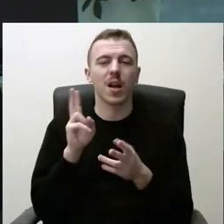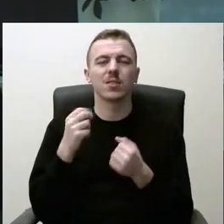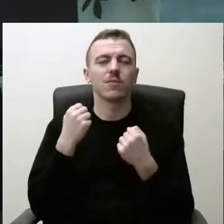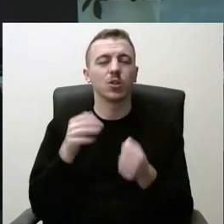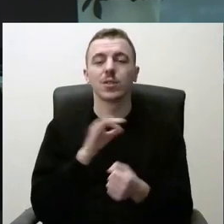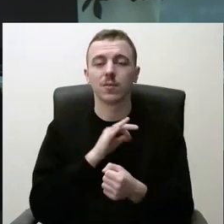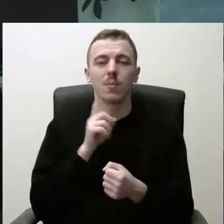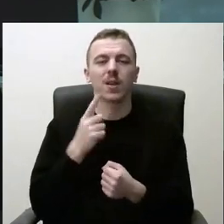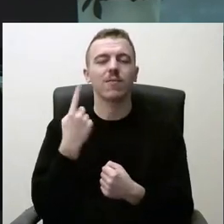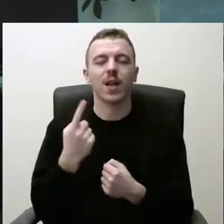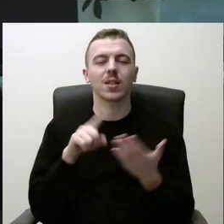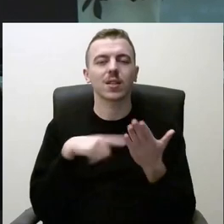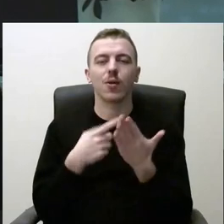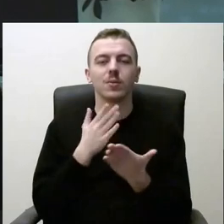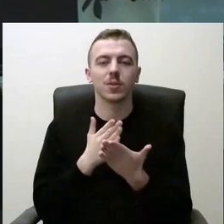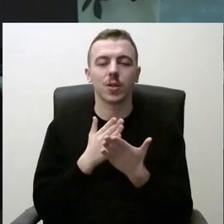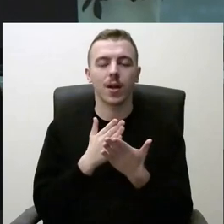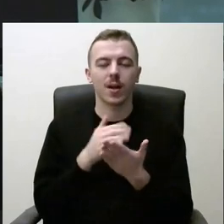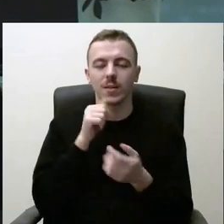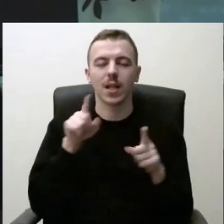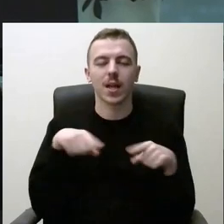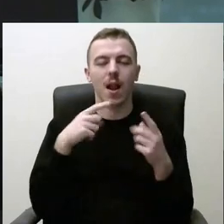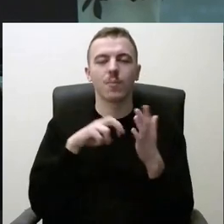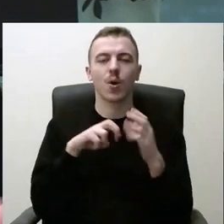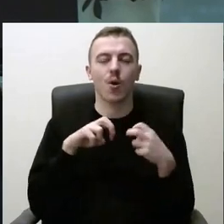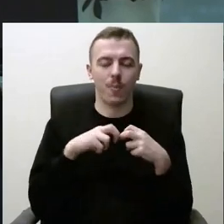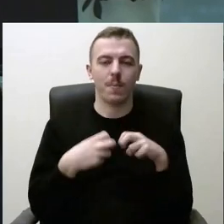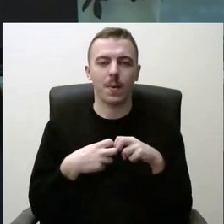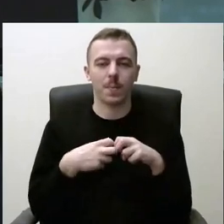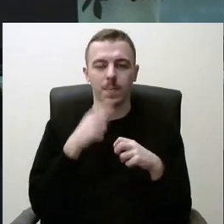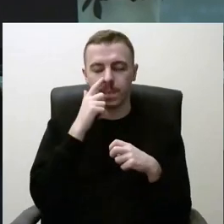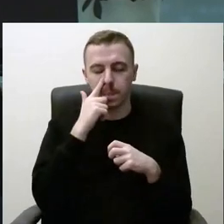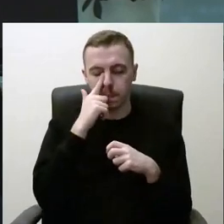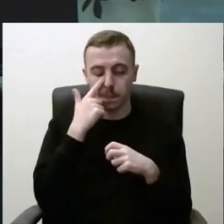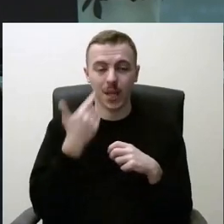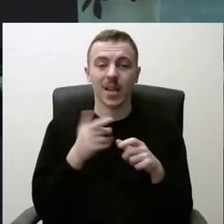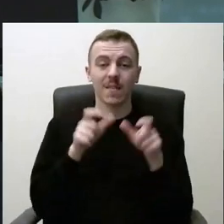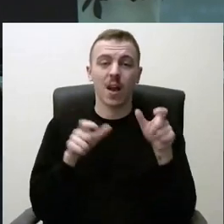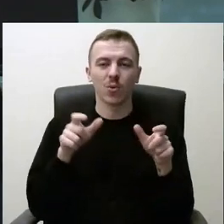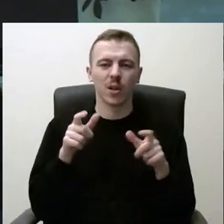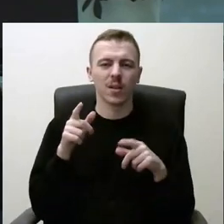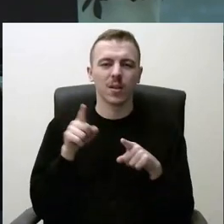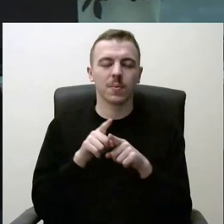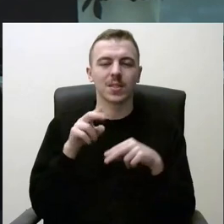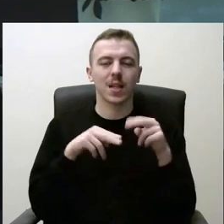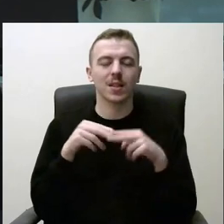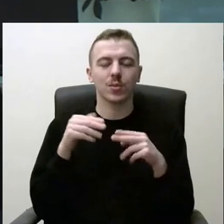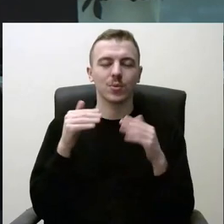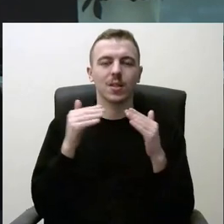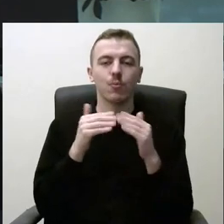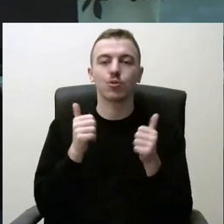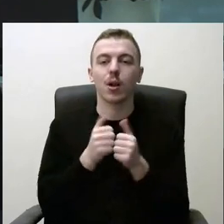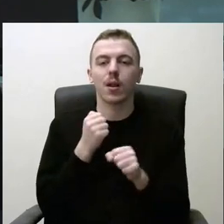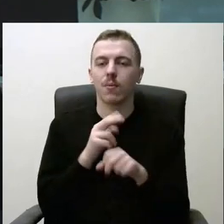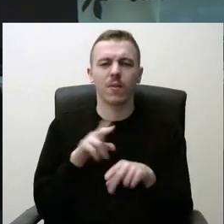vienintelis yra klausimas. Ir visą laiką keliam problemą, kad ne gyventojai statytųsi namus prie darbo vietos, o iš tikrųjų